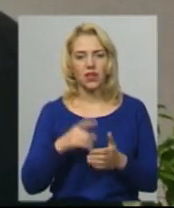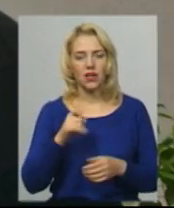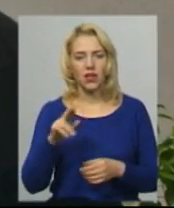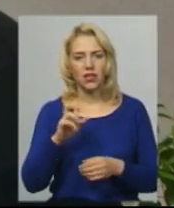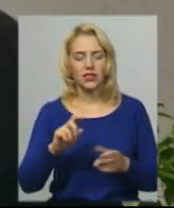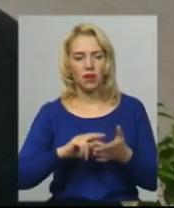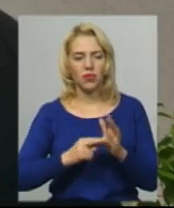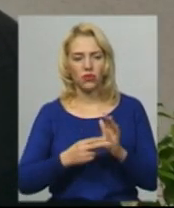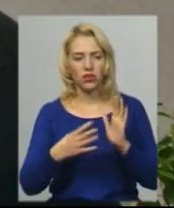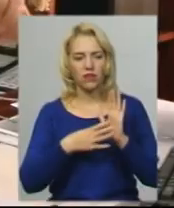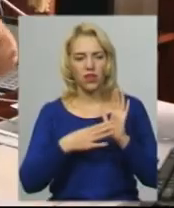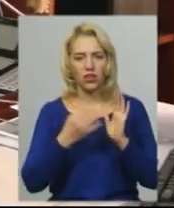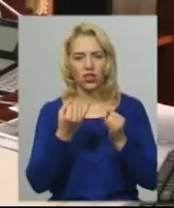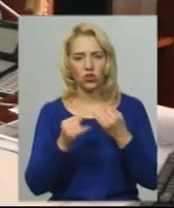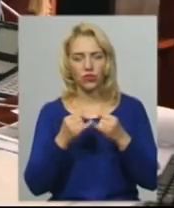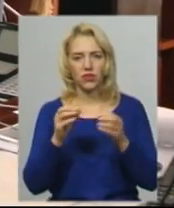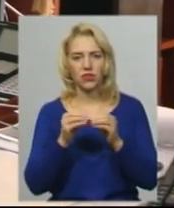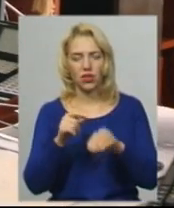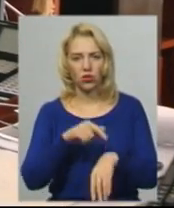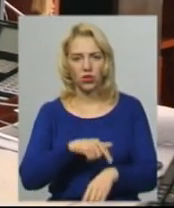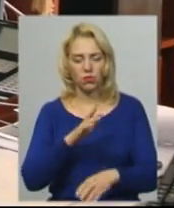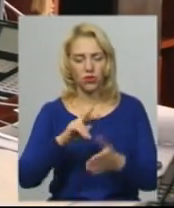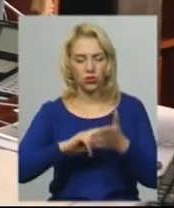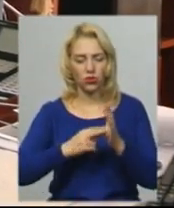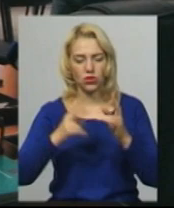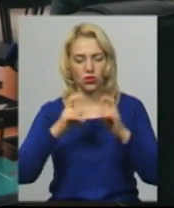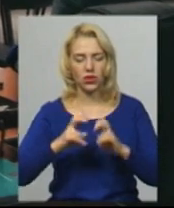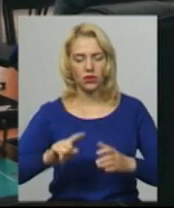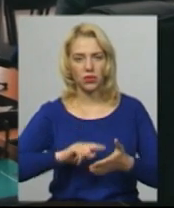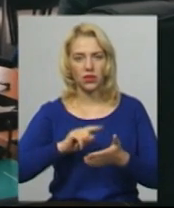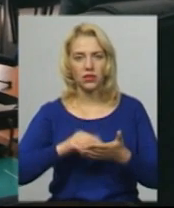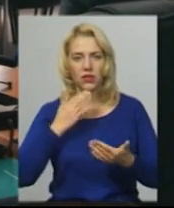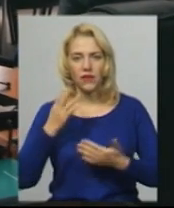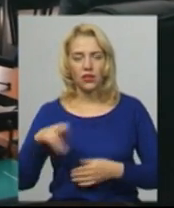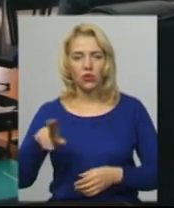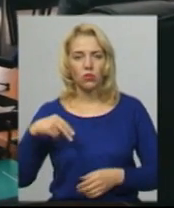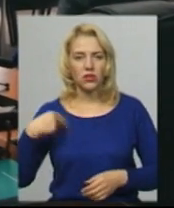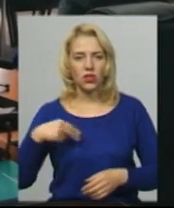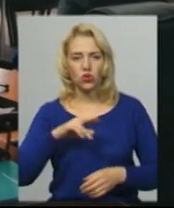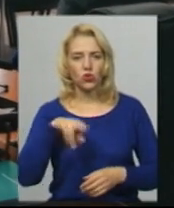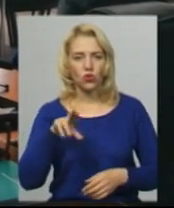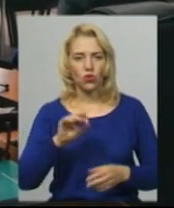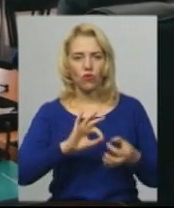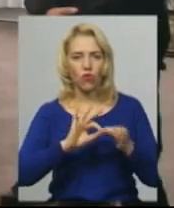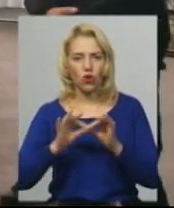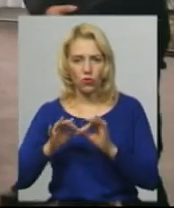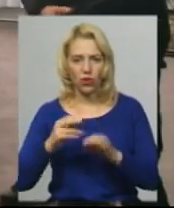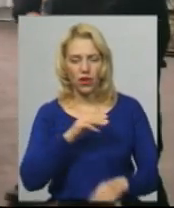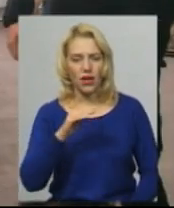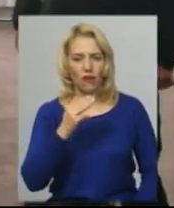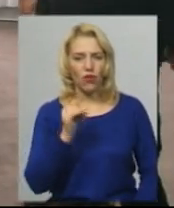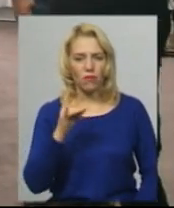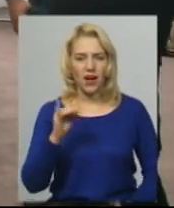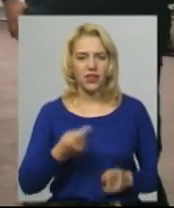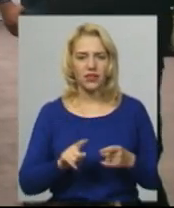на 9 жовтня о 10-й годині. На ній планується розглянути питання звернення до президента стосовно формули Штейнмаєра. Як каже голова обласної спілки